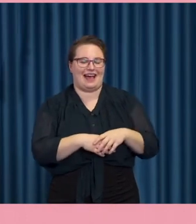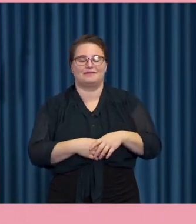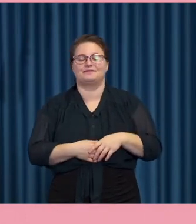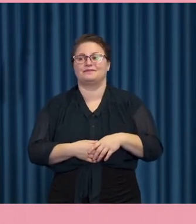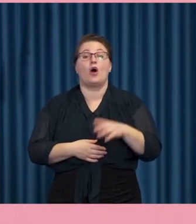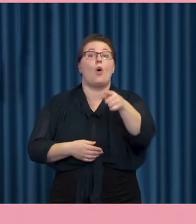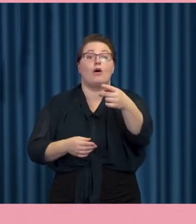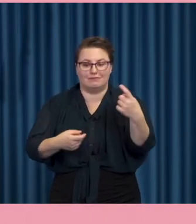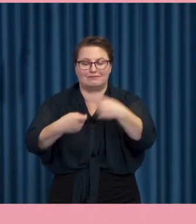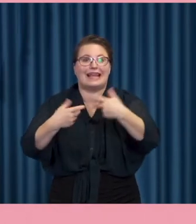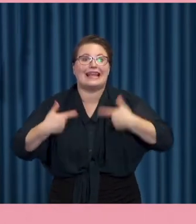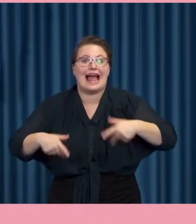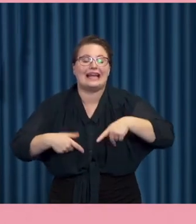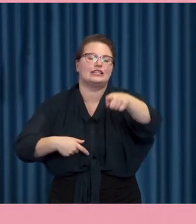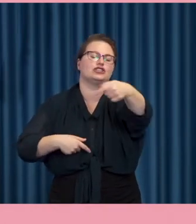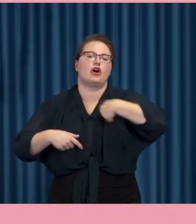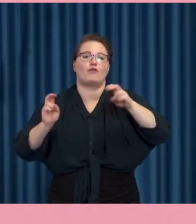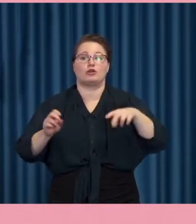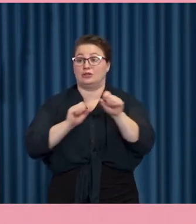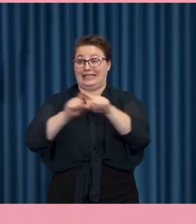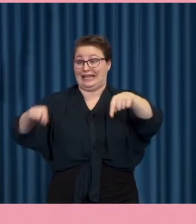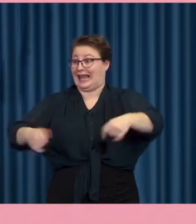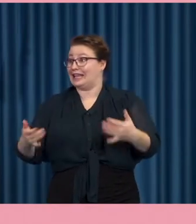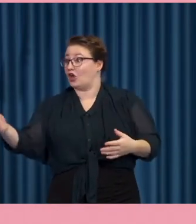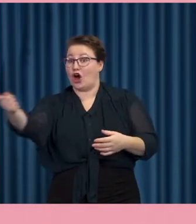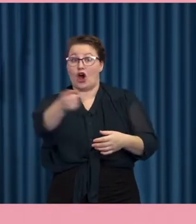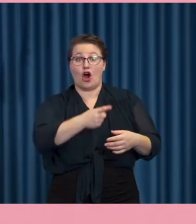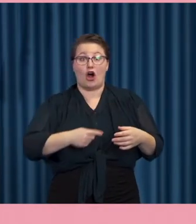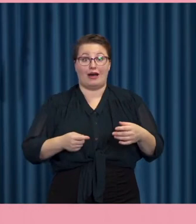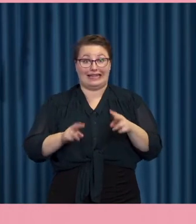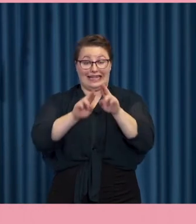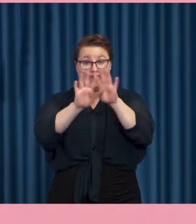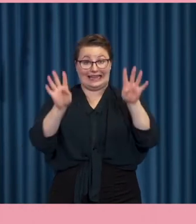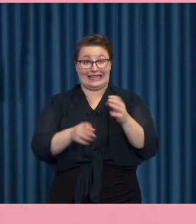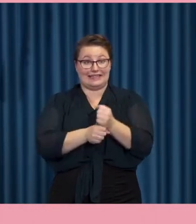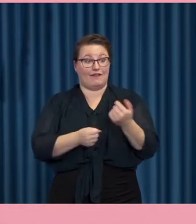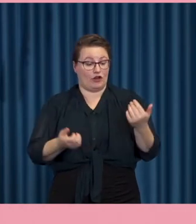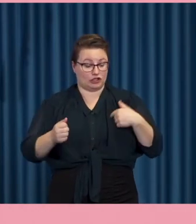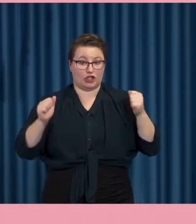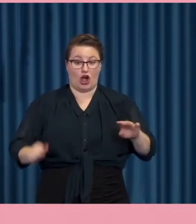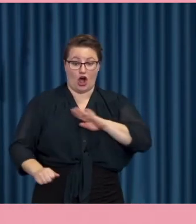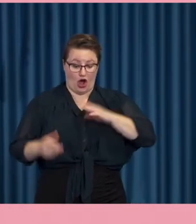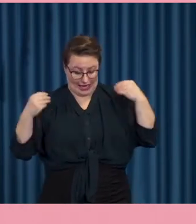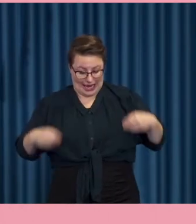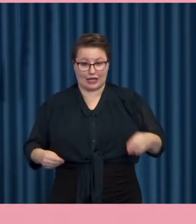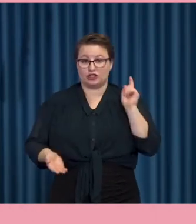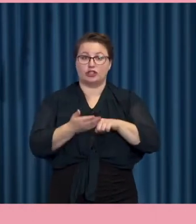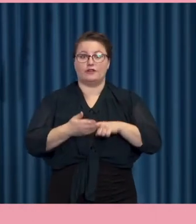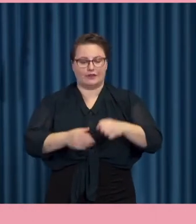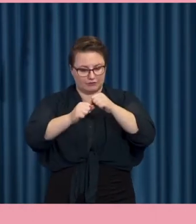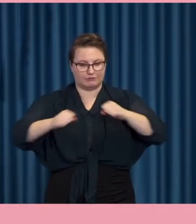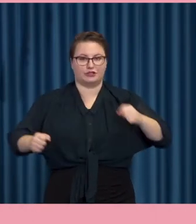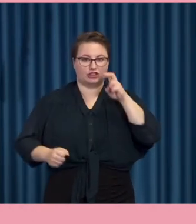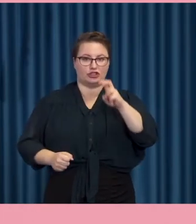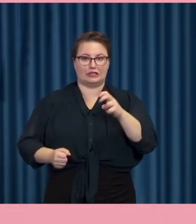fick jag mejla personerna här och fråga hur ser det ut? Vad ska jag ha på mig för att inte smälta in i bakgrunden för mycket? Hade jag